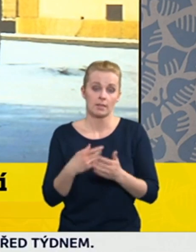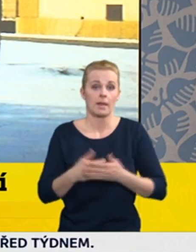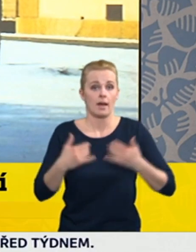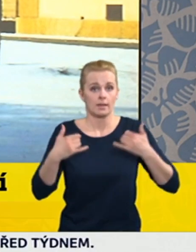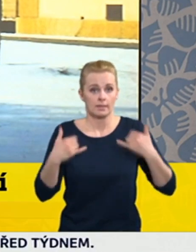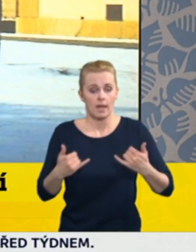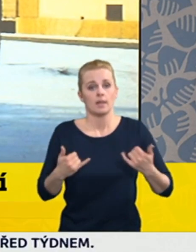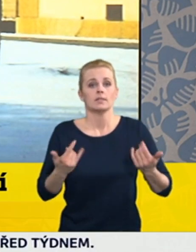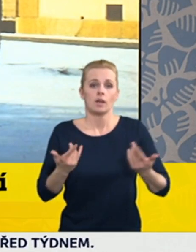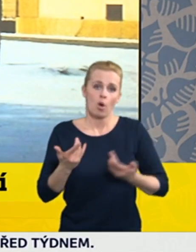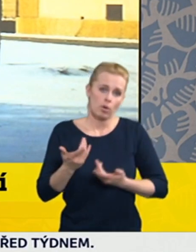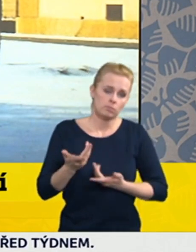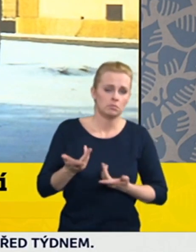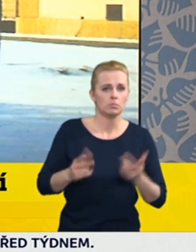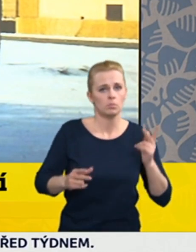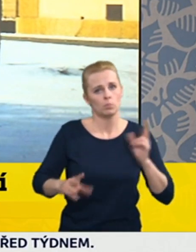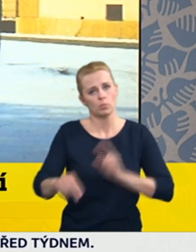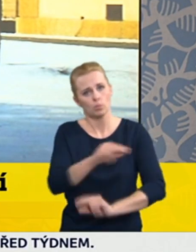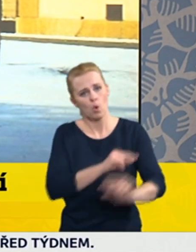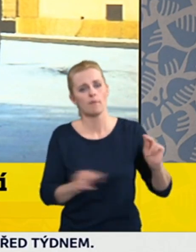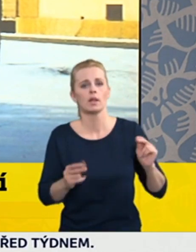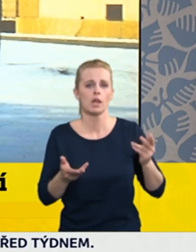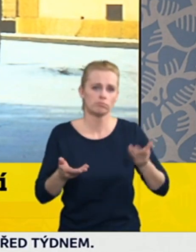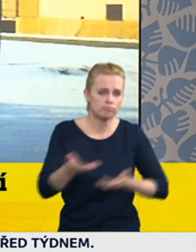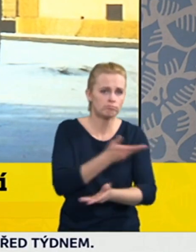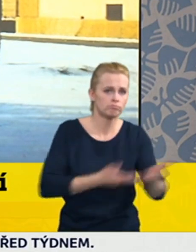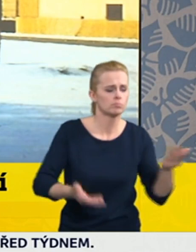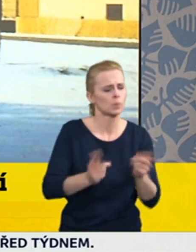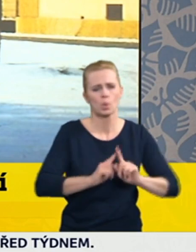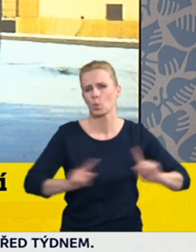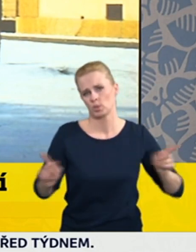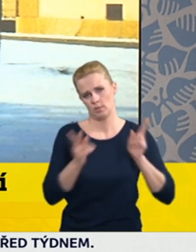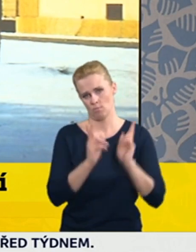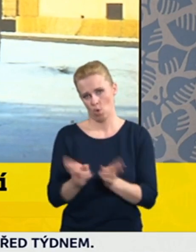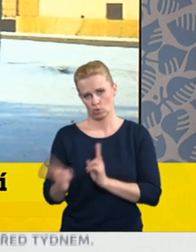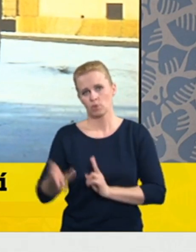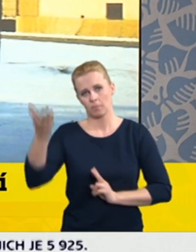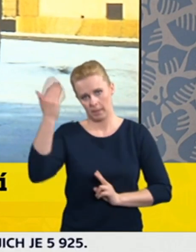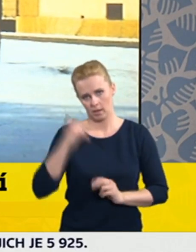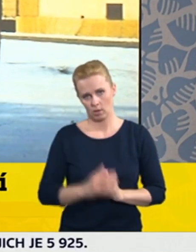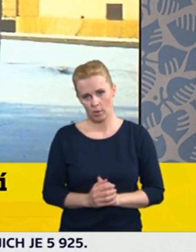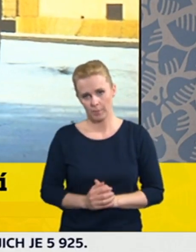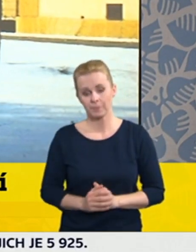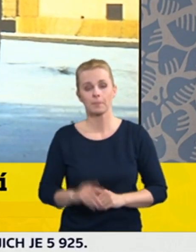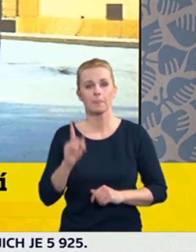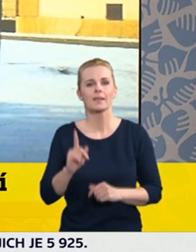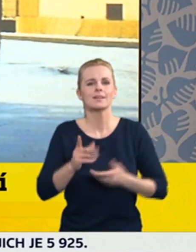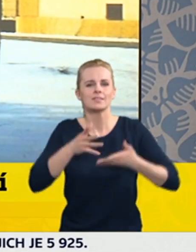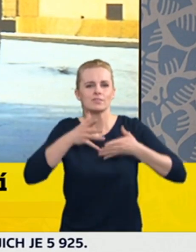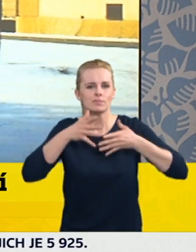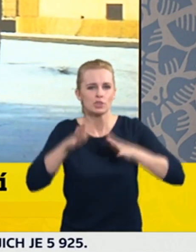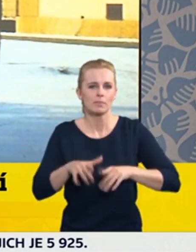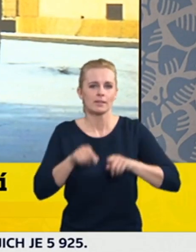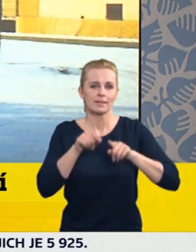nějak meritorně jednali. Diskutovali jsme o všech možnostech a pokud by se to současné